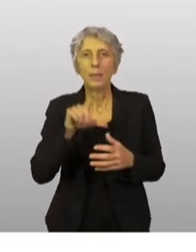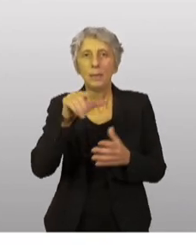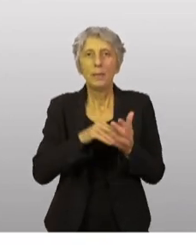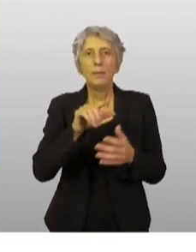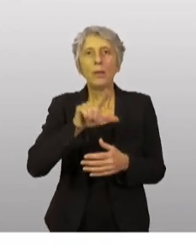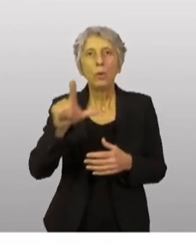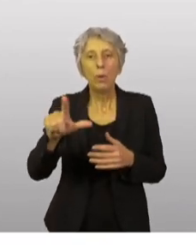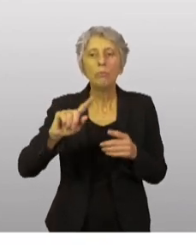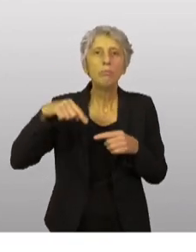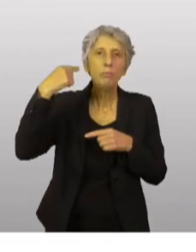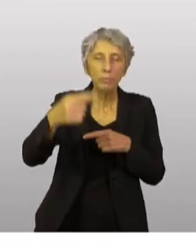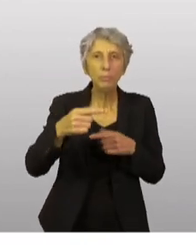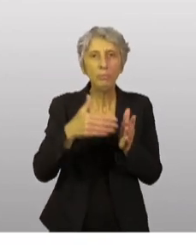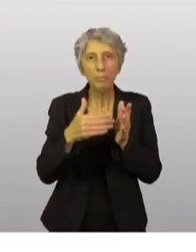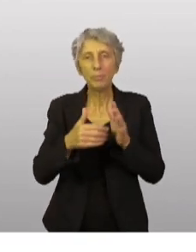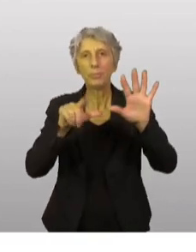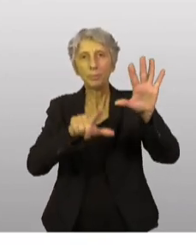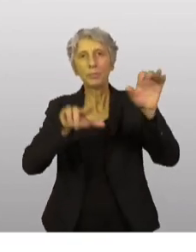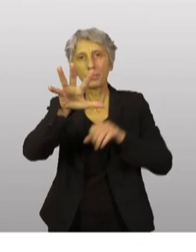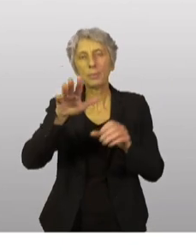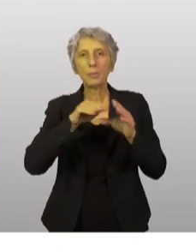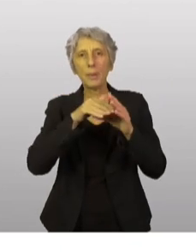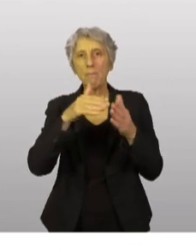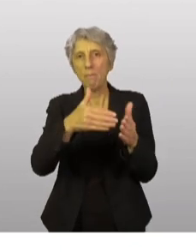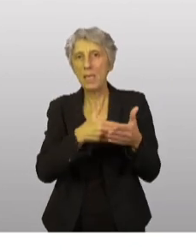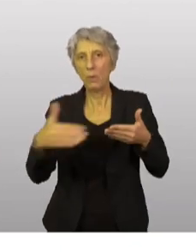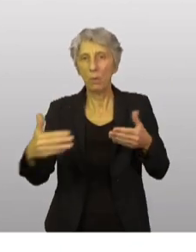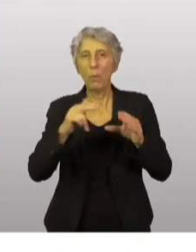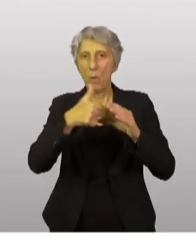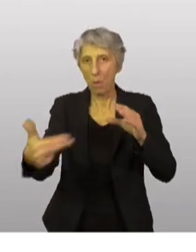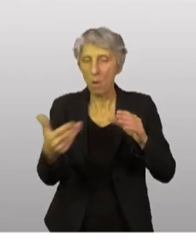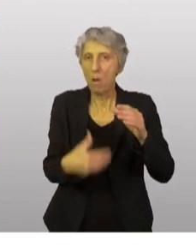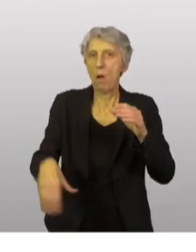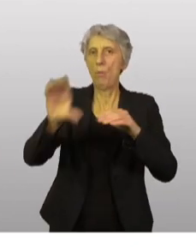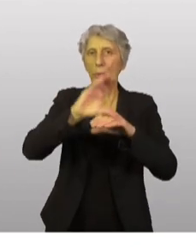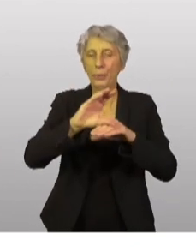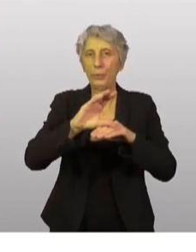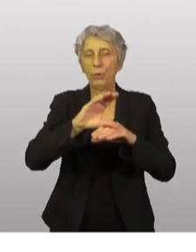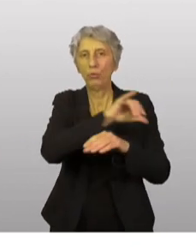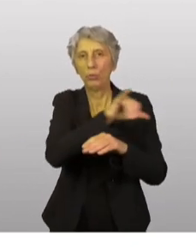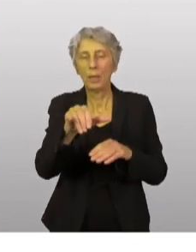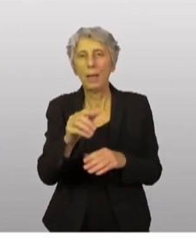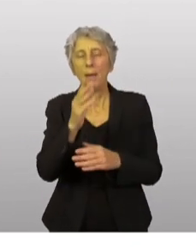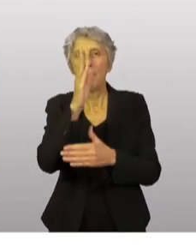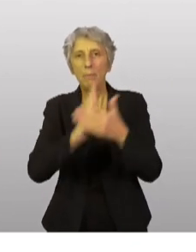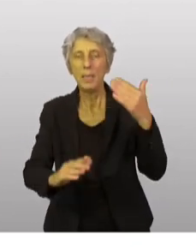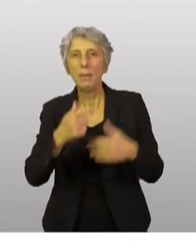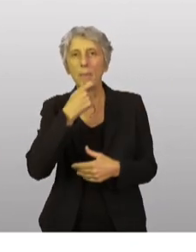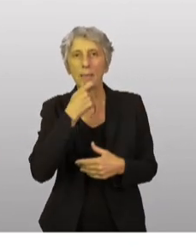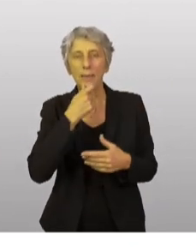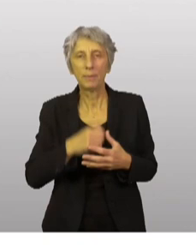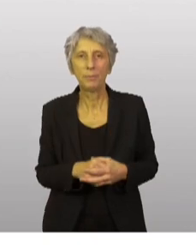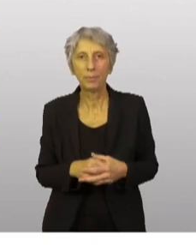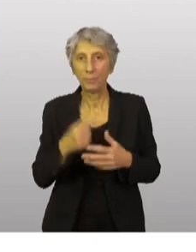2022, encore 75 millions d'euros supplémentaires d'ici la mi-mars. Donc je parle d'un